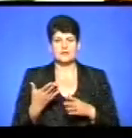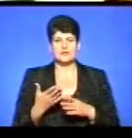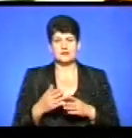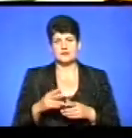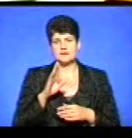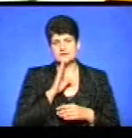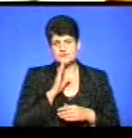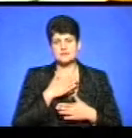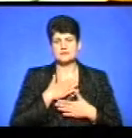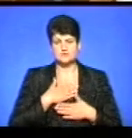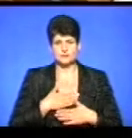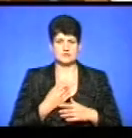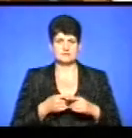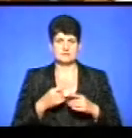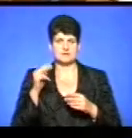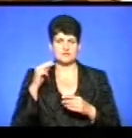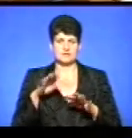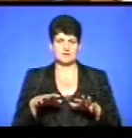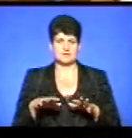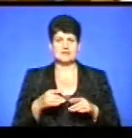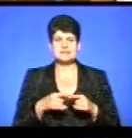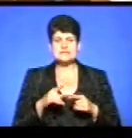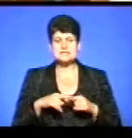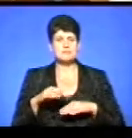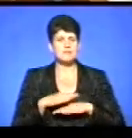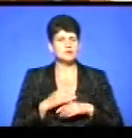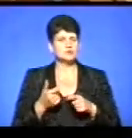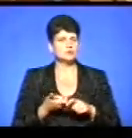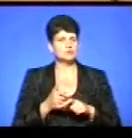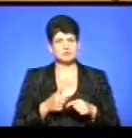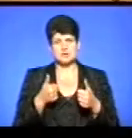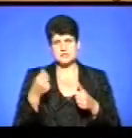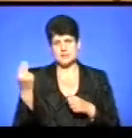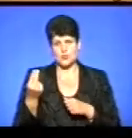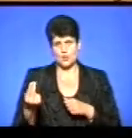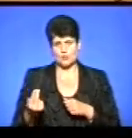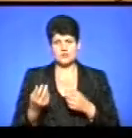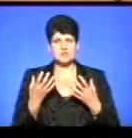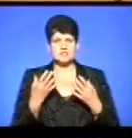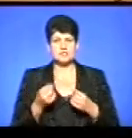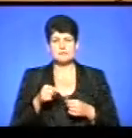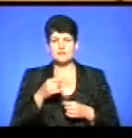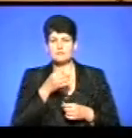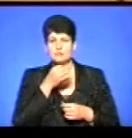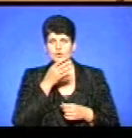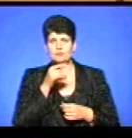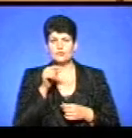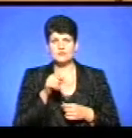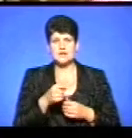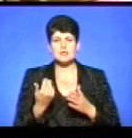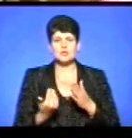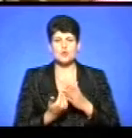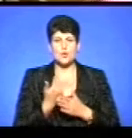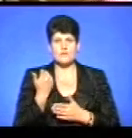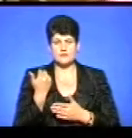задоволені таким навчальним місцем. Цей парти дуже класний колір. Ще вона мені подобається, повна нова.